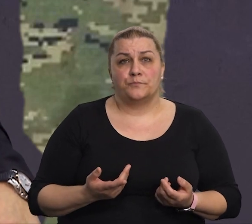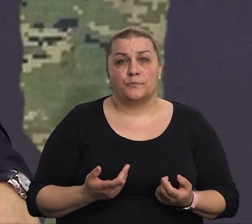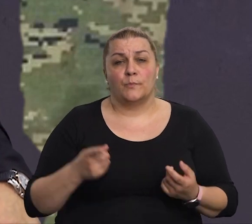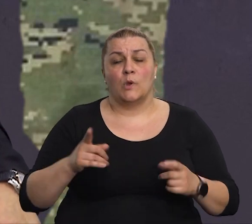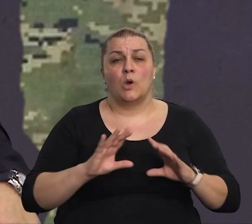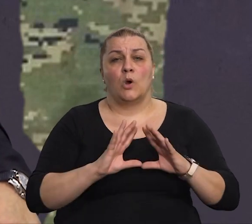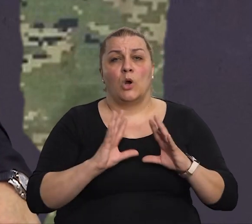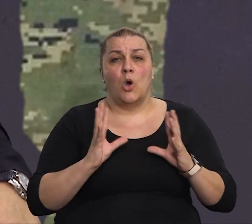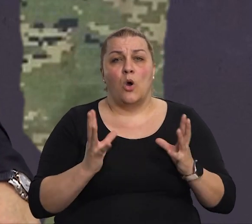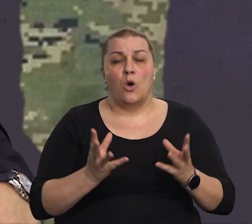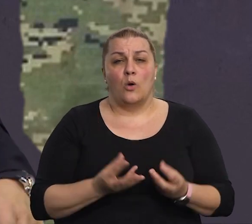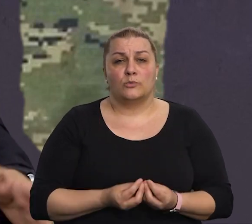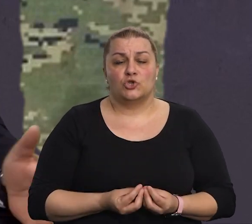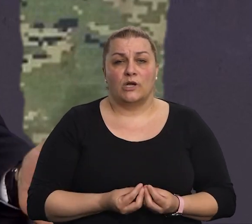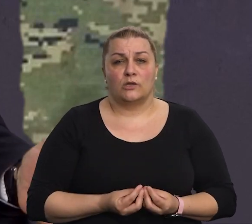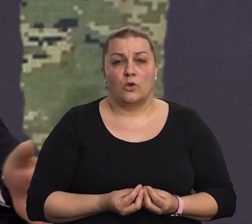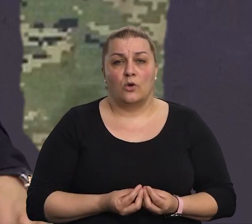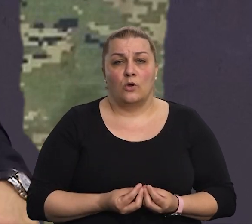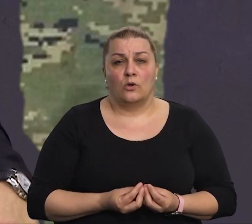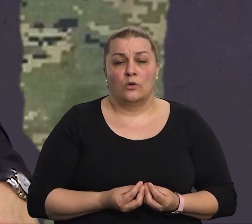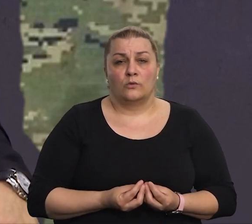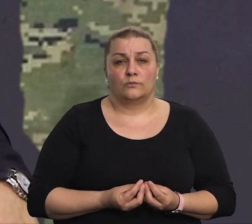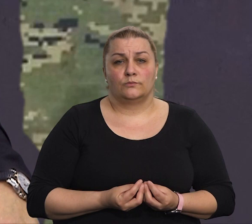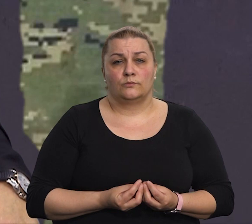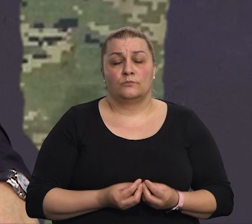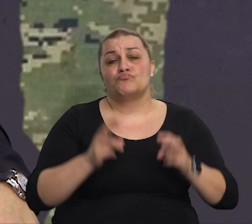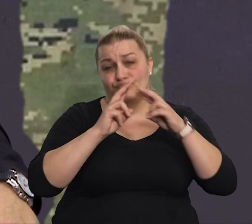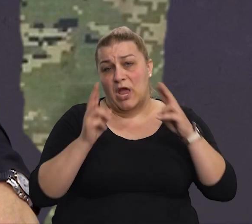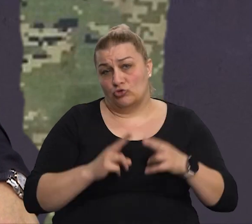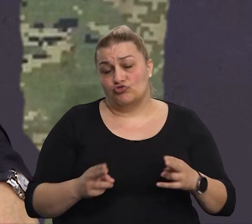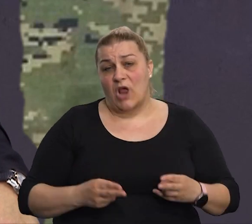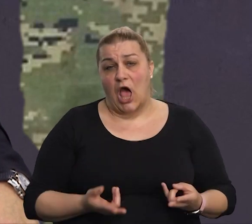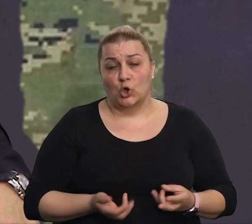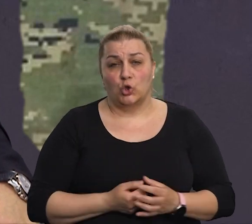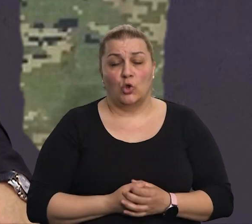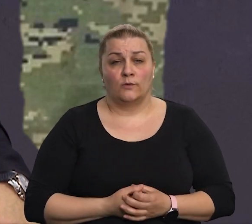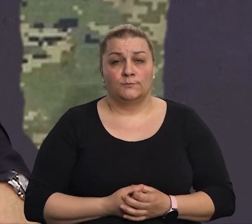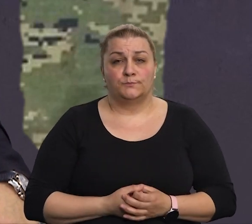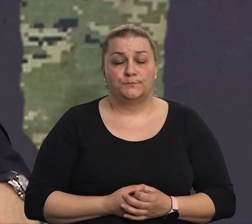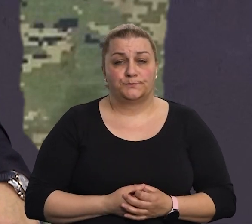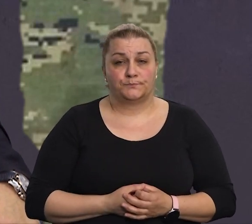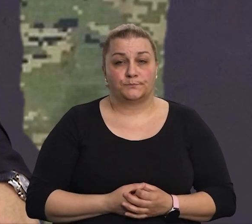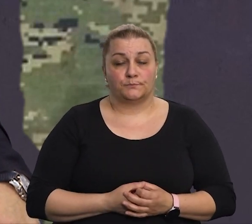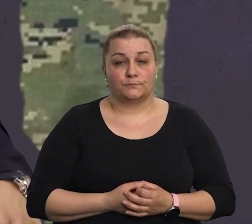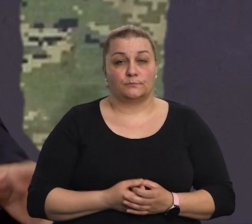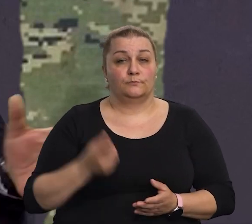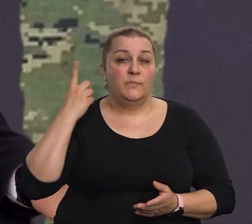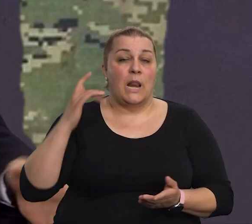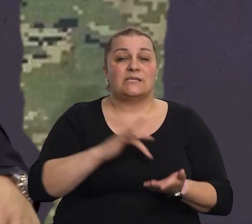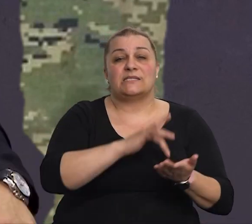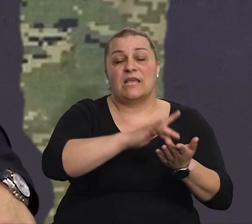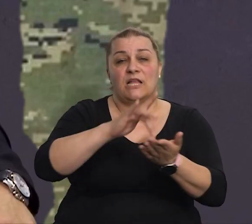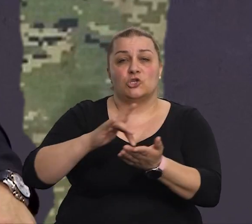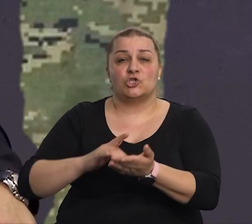uopćenstvo, uopćenstvo, kada je Samarić, kažem, međunarodna, tako da je bilo, ti sjedišta su bila u